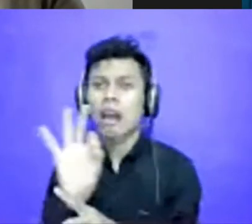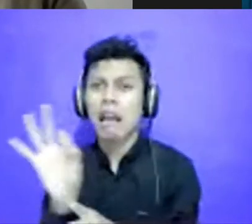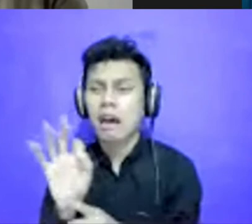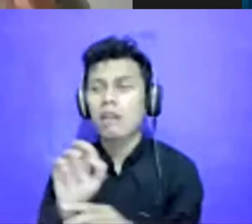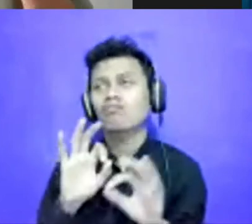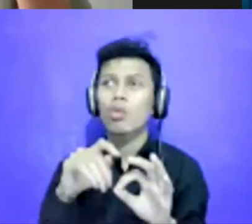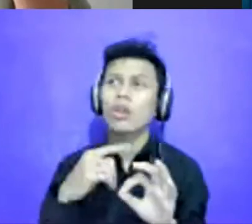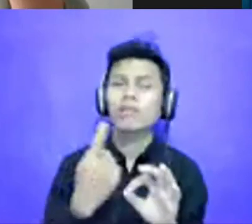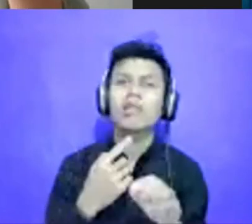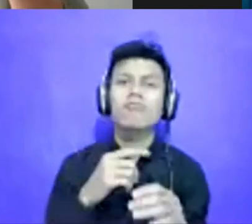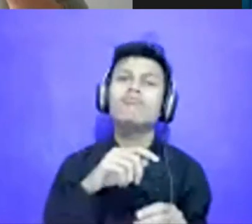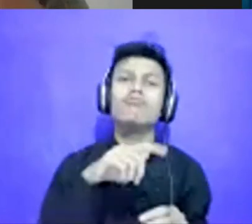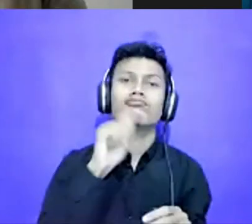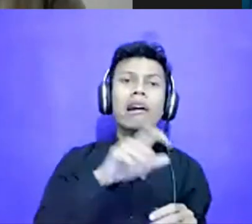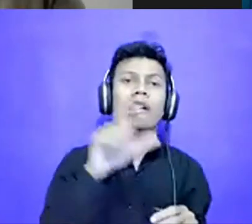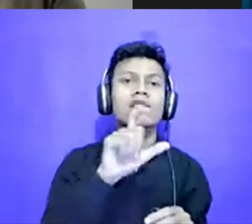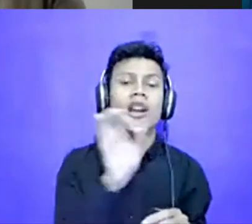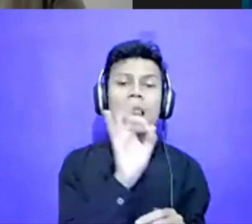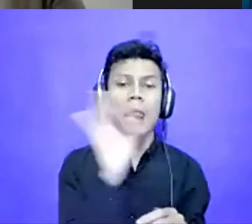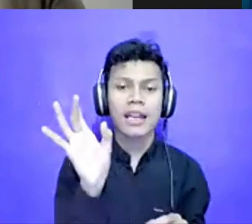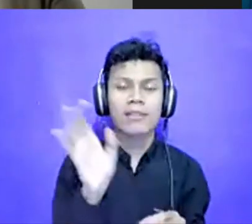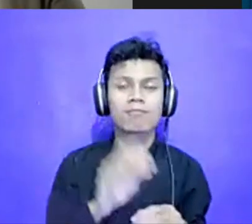caranya. Termasuk misalnya,